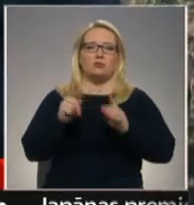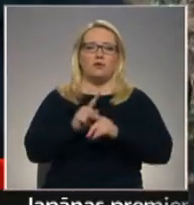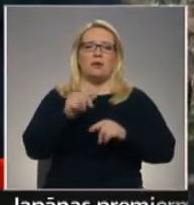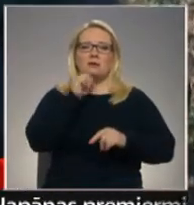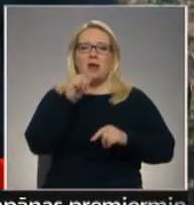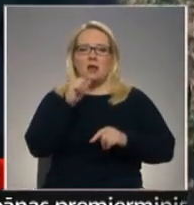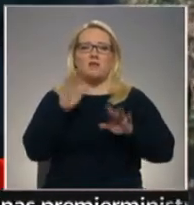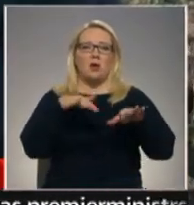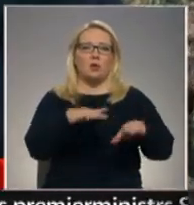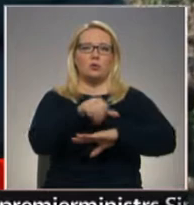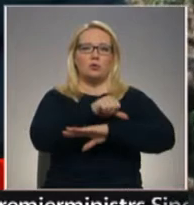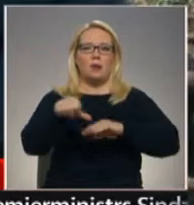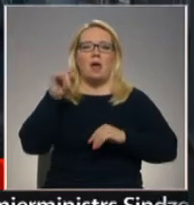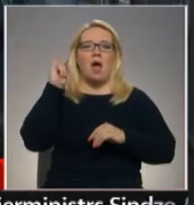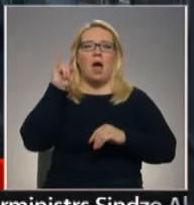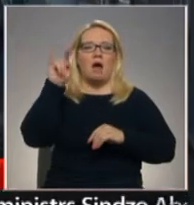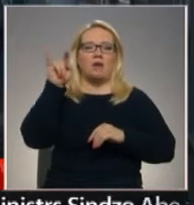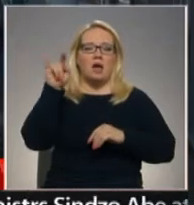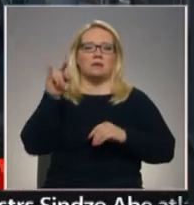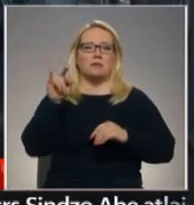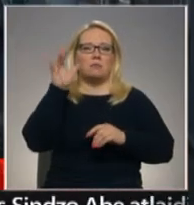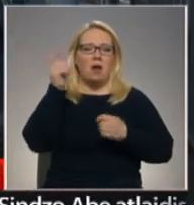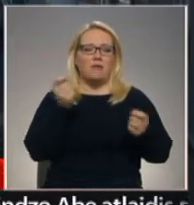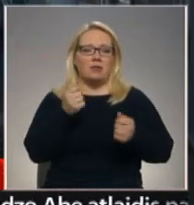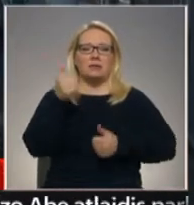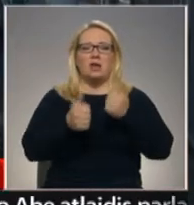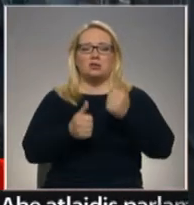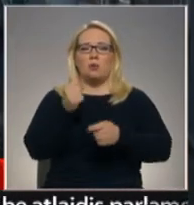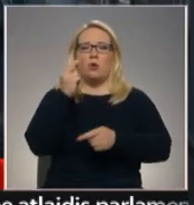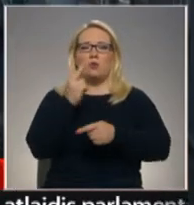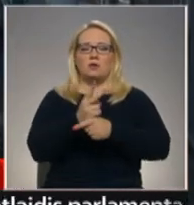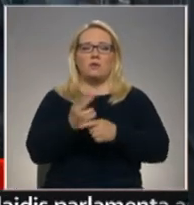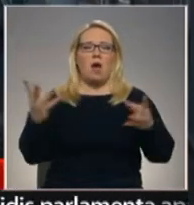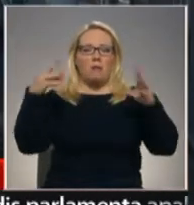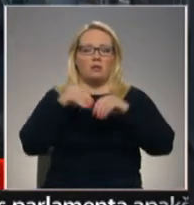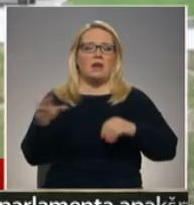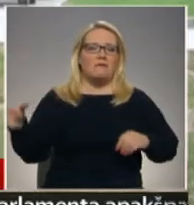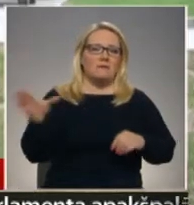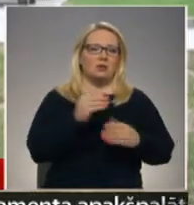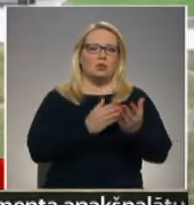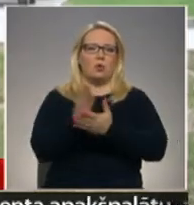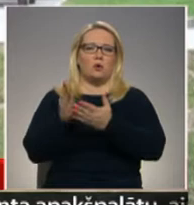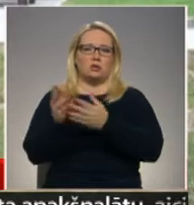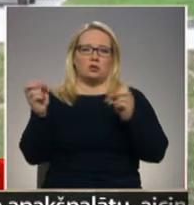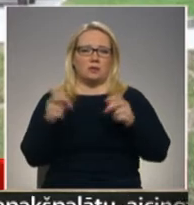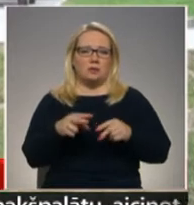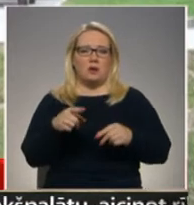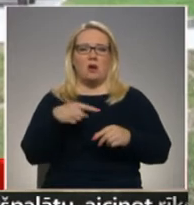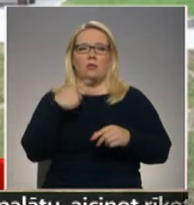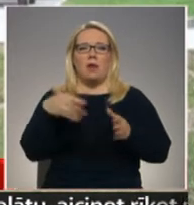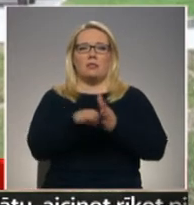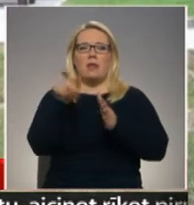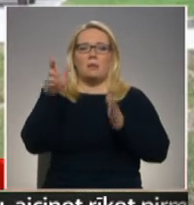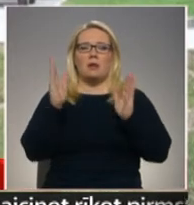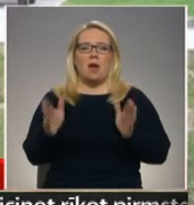robežas vai arī aviācijas pārvaldē, sacensību uzdevumos apvienota visu šo nozaru specifika. Dalībniekiem jābūt daudzpusīgiem,